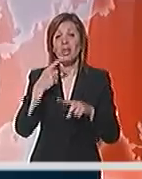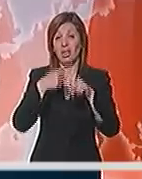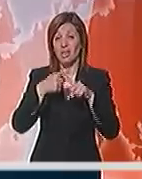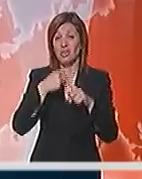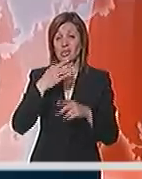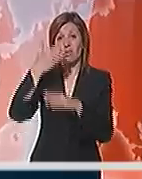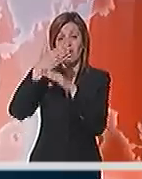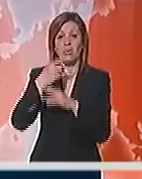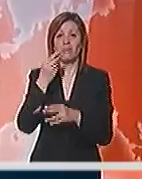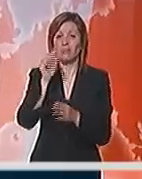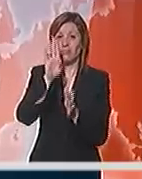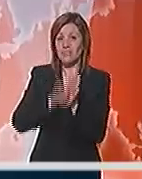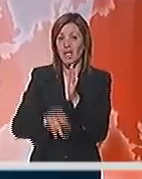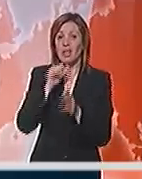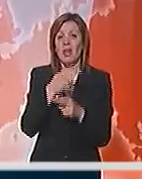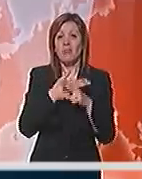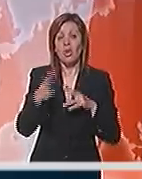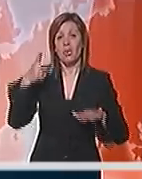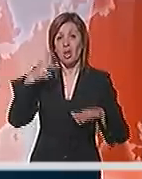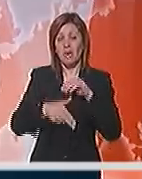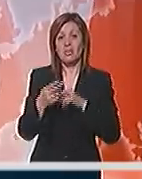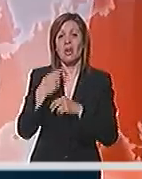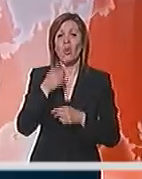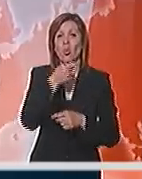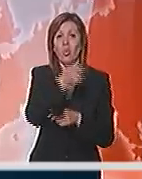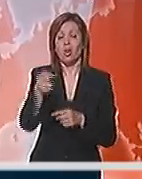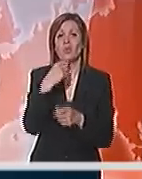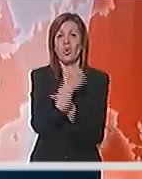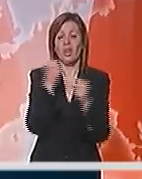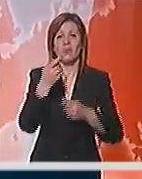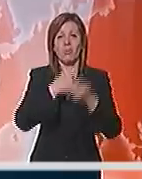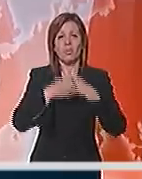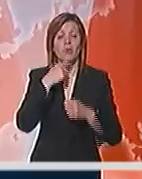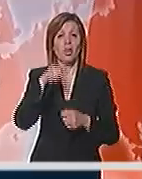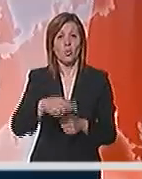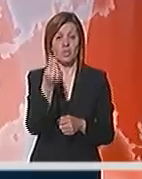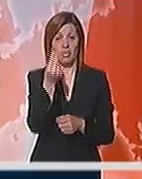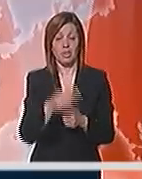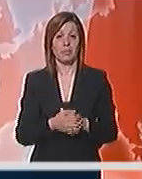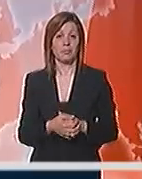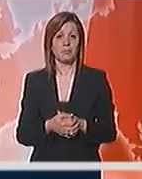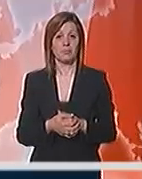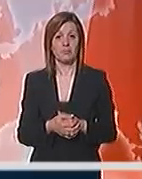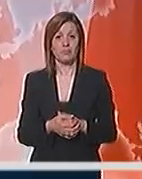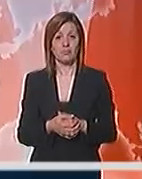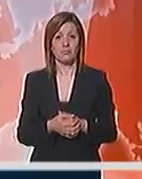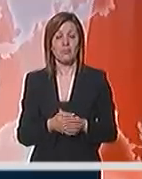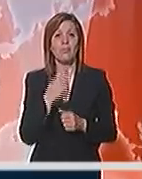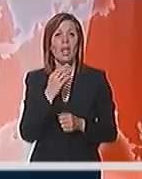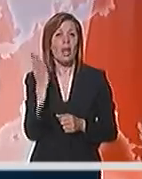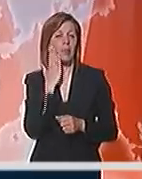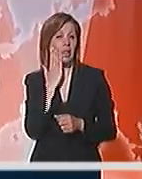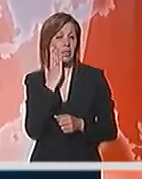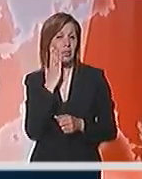nedostatka novca smanjiti ili potpuno prestati da ulažu u razvoj poslovanja u Srbiji. Američki